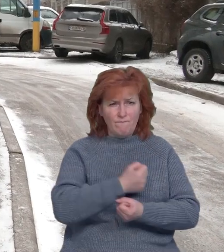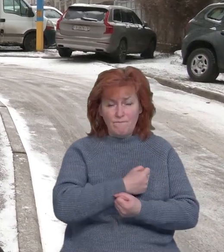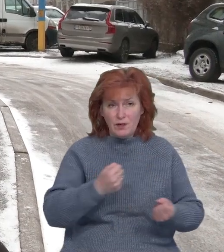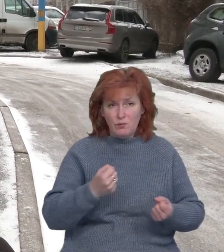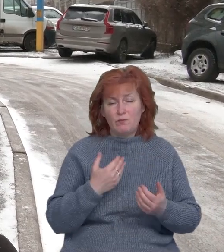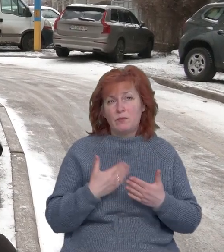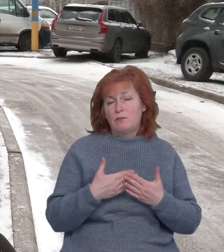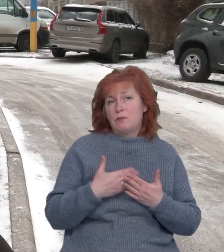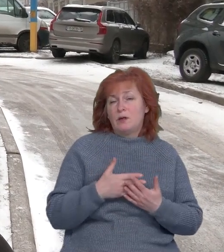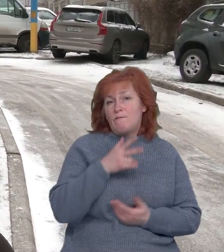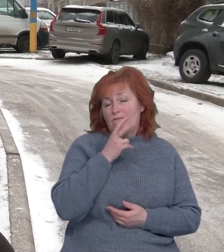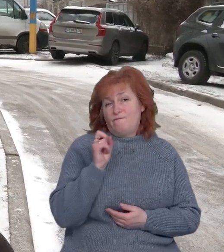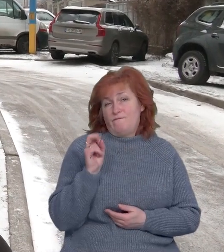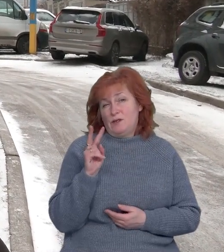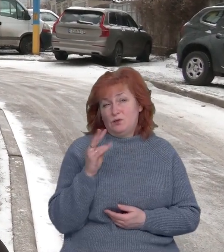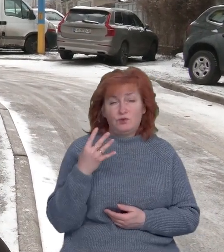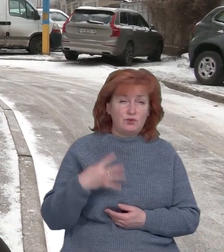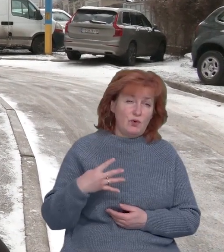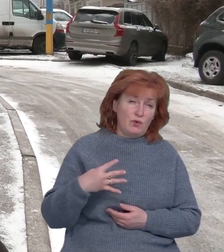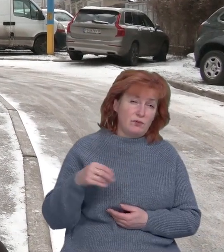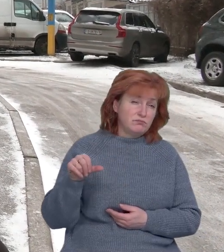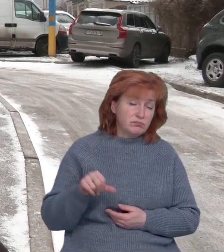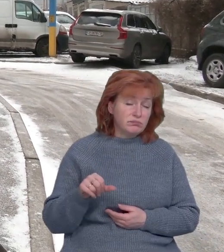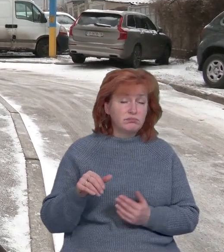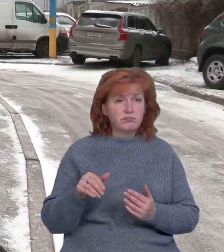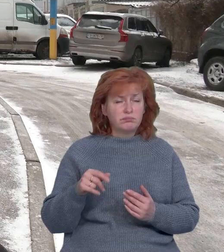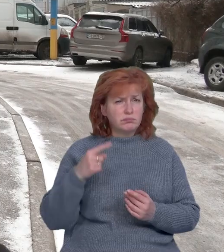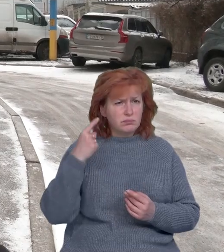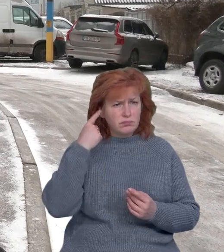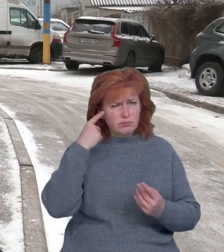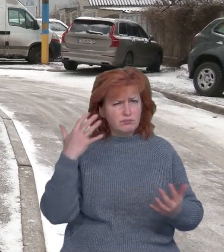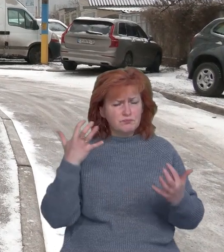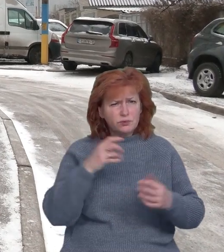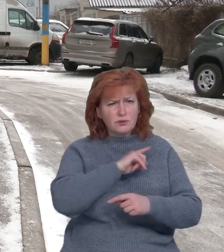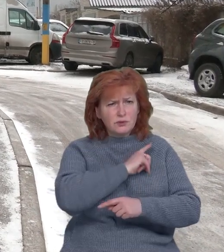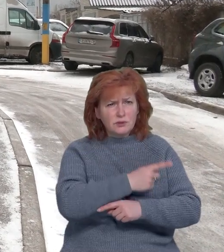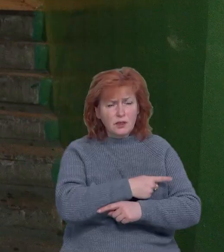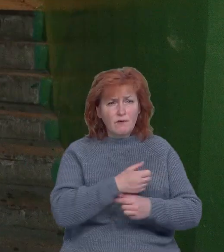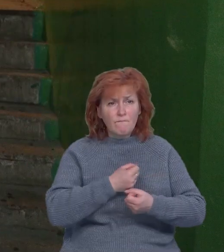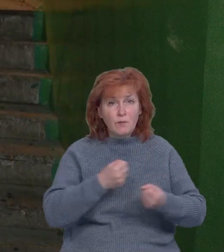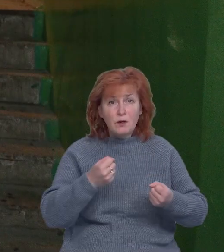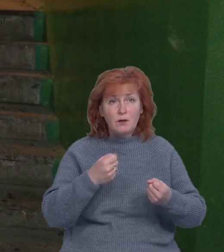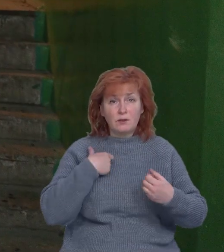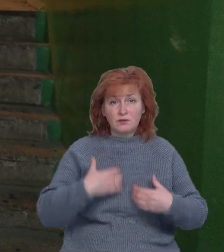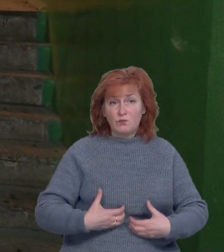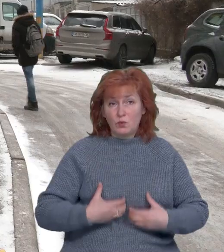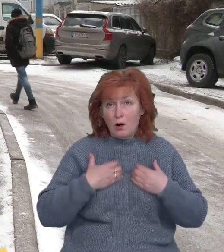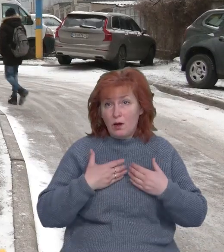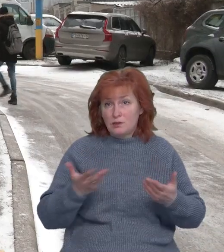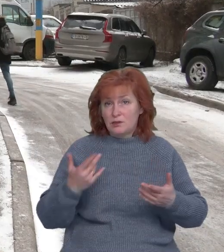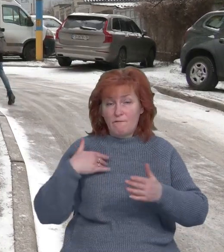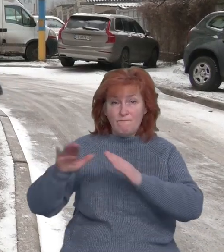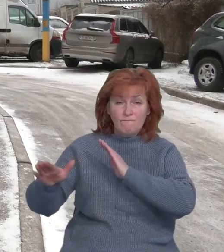годин, 41 хвилина, стався вибух. Я викликав поліцію. Дим був у під'їзді,